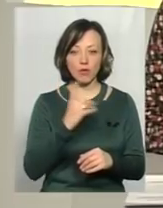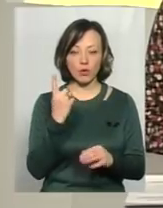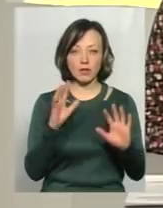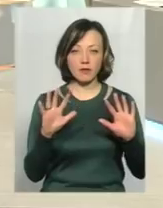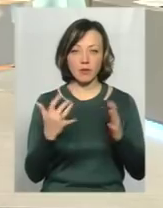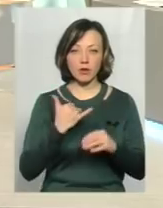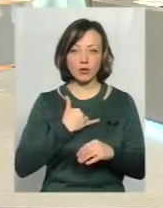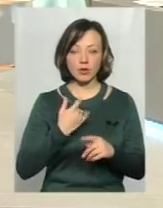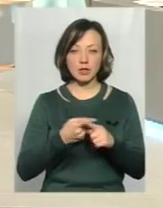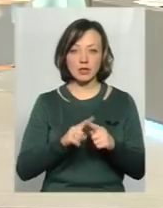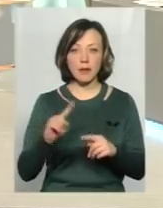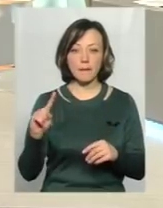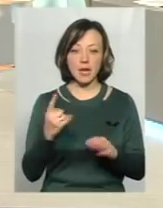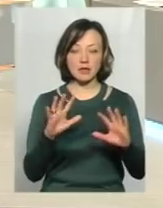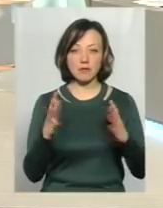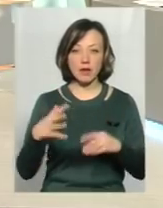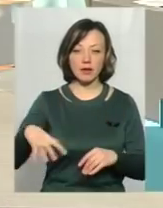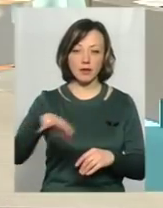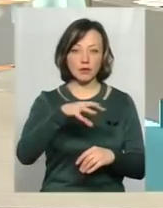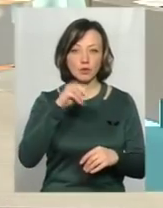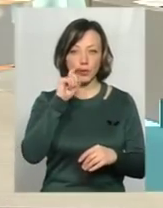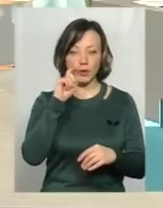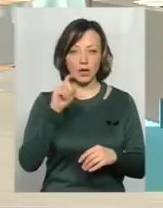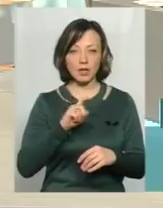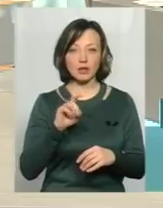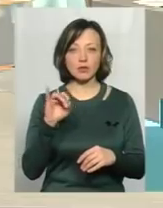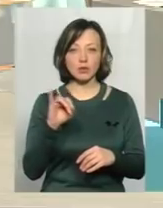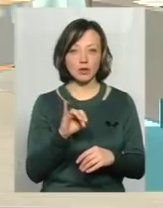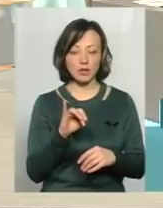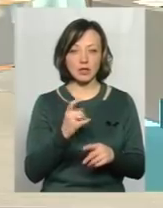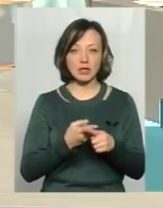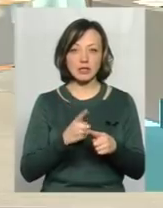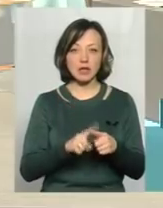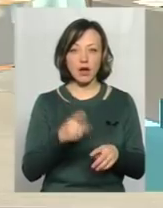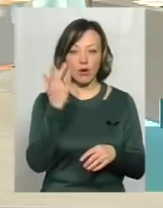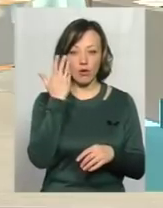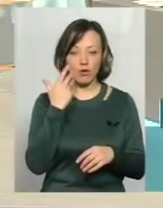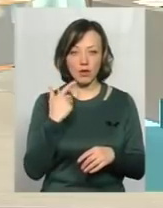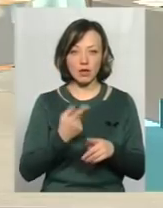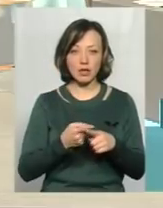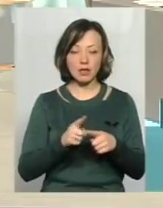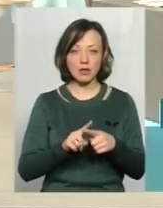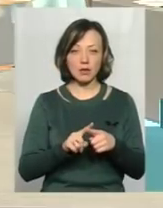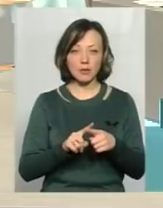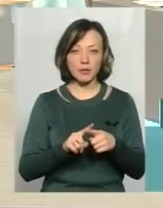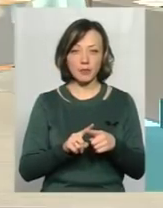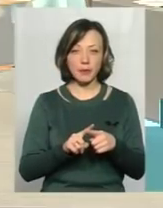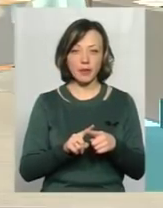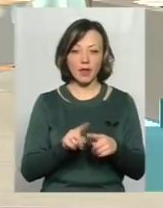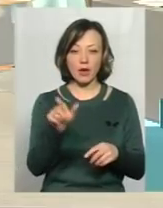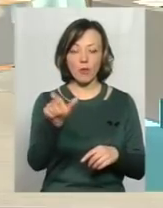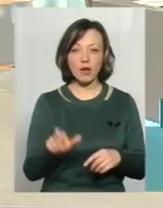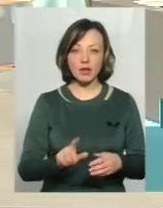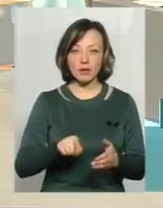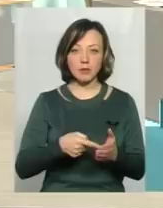нас випадок. Це перший випадок, до речі, на всю Україну. І це коли громадянин